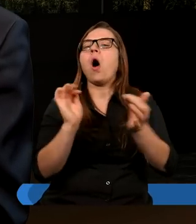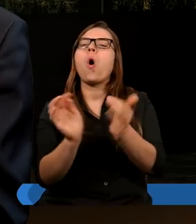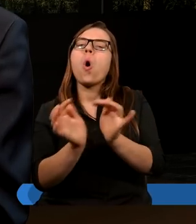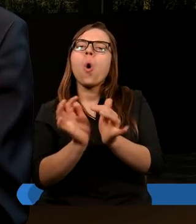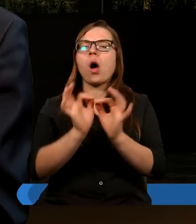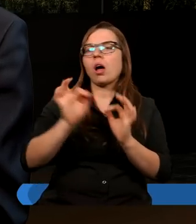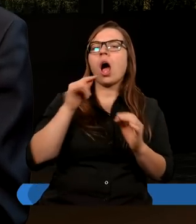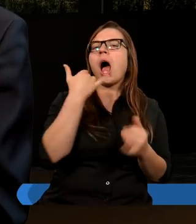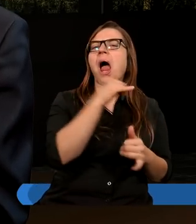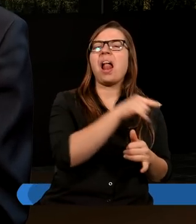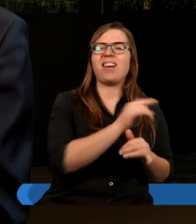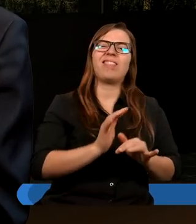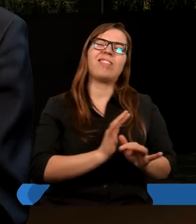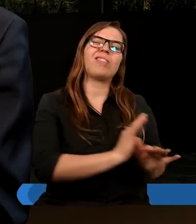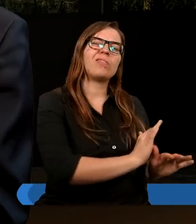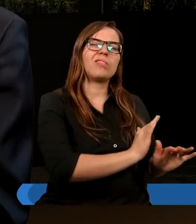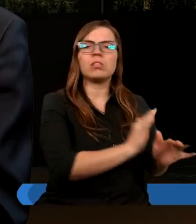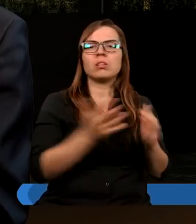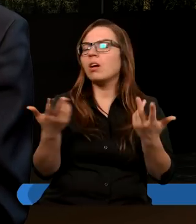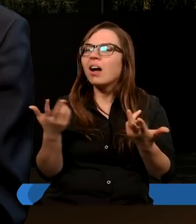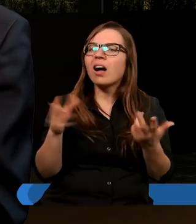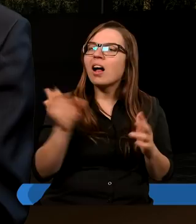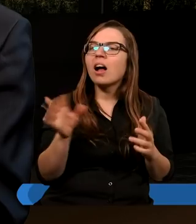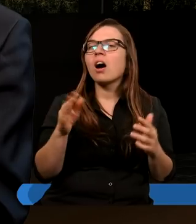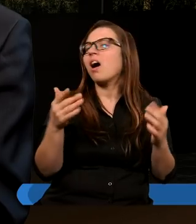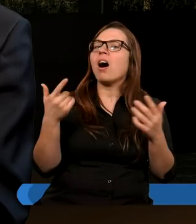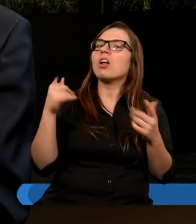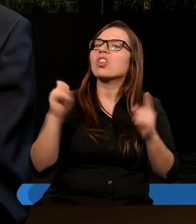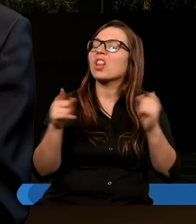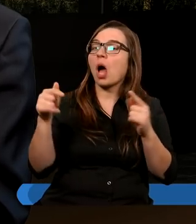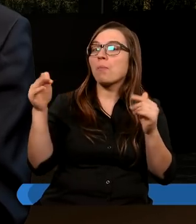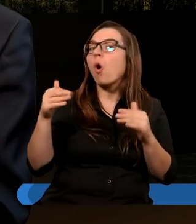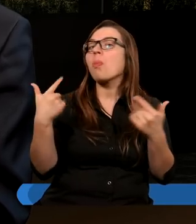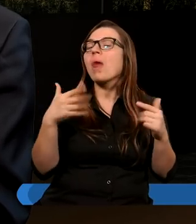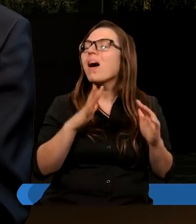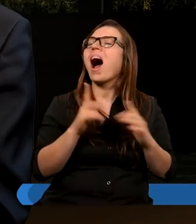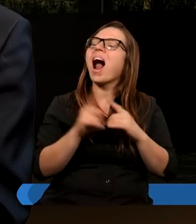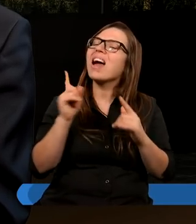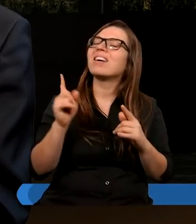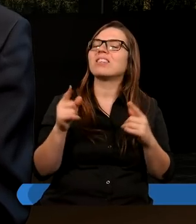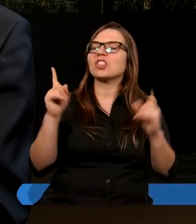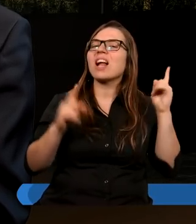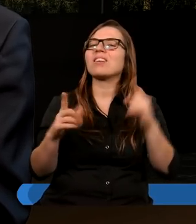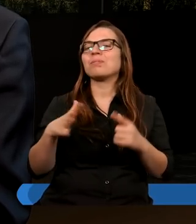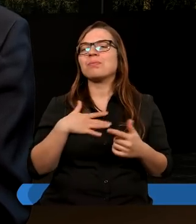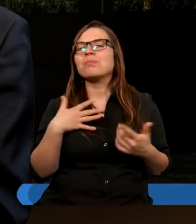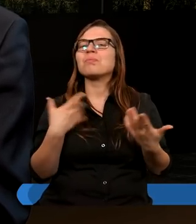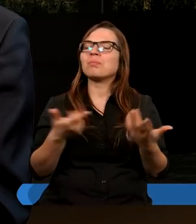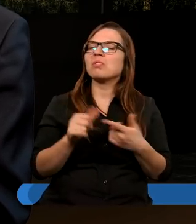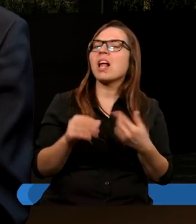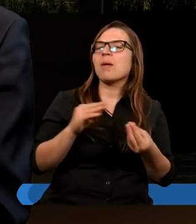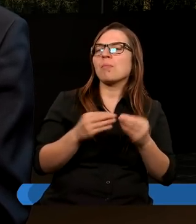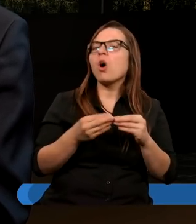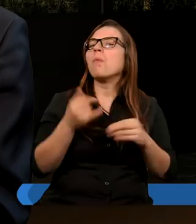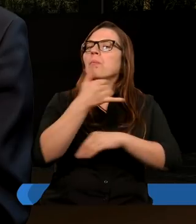A inni są zaniedbani, chociaż może wcale nie byli zaniedbani. Tak. Ale żeby tego problemu nie było,